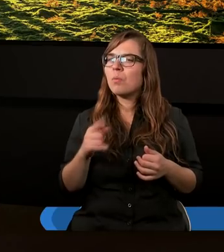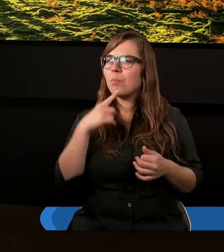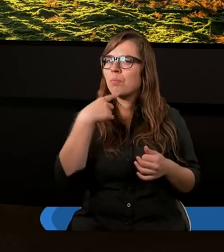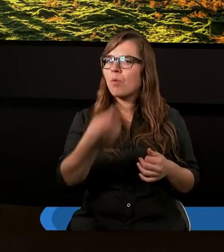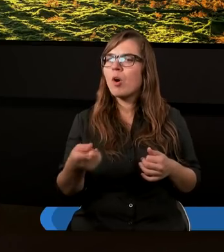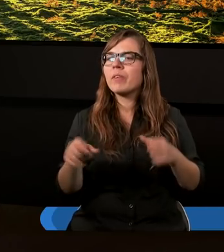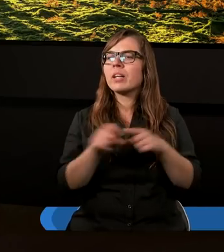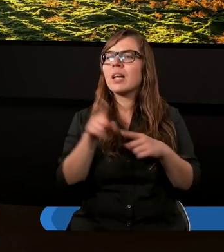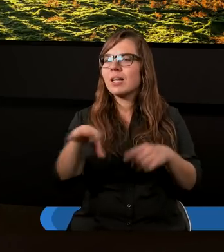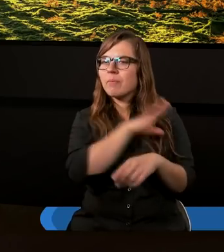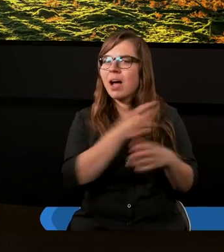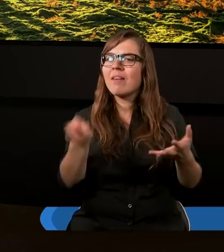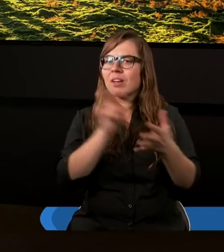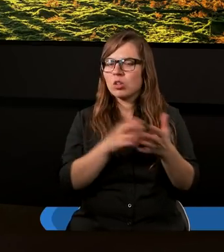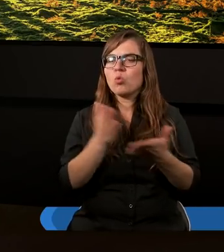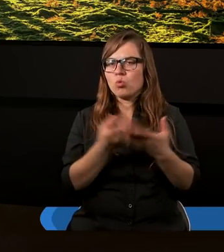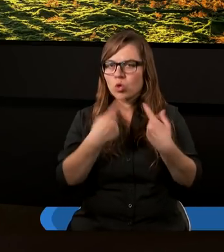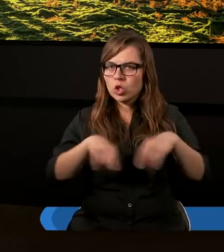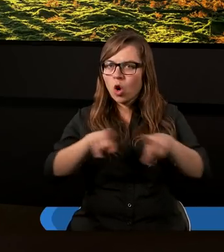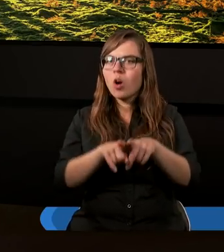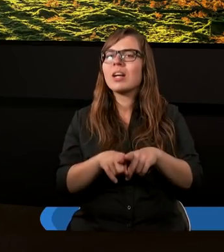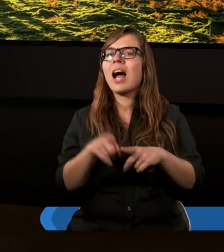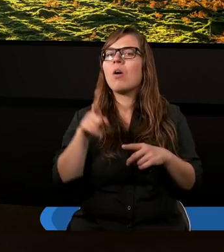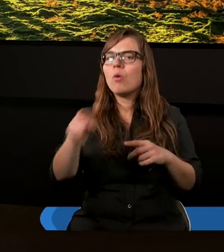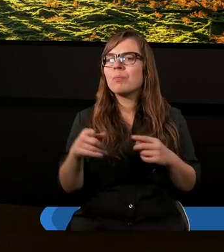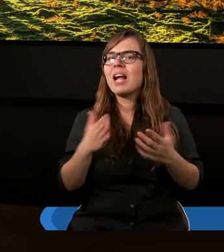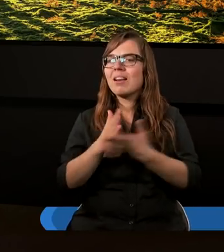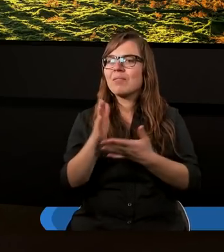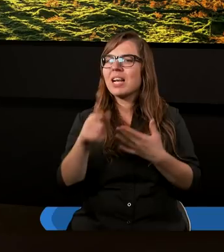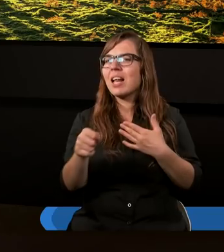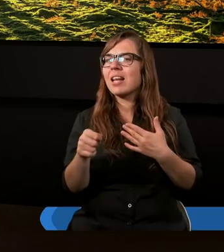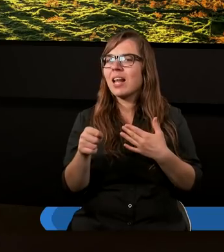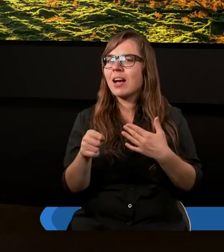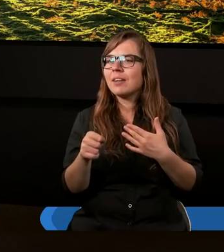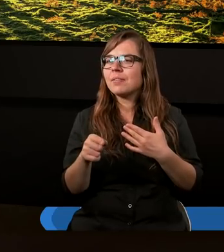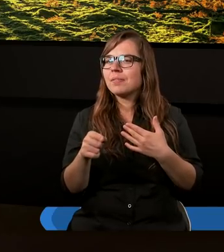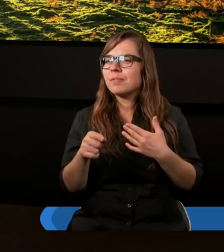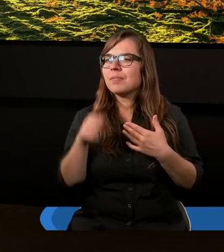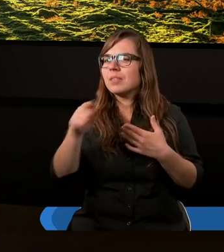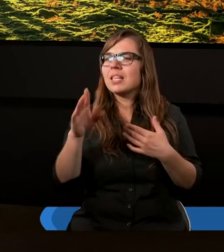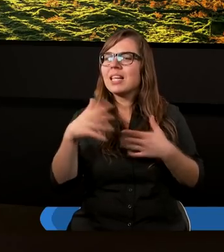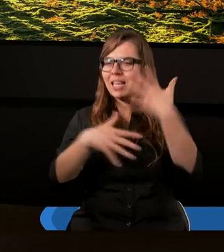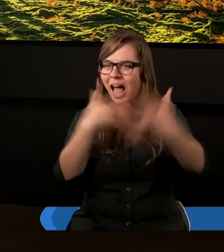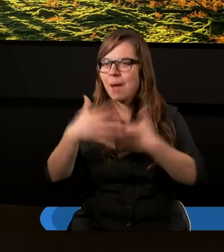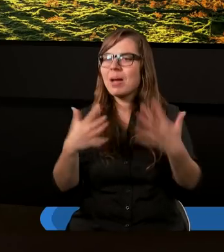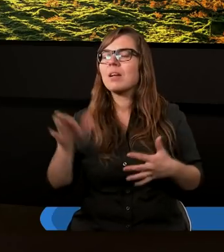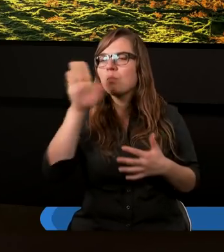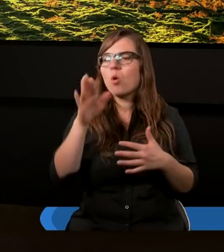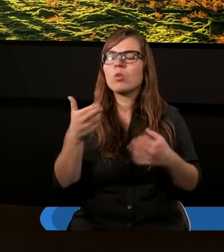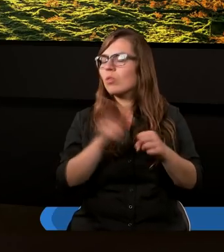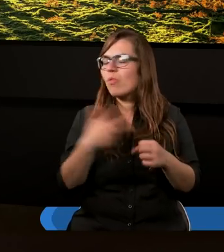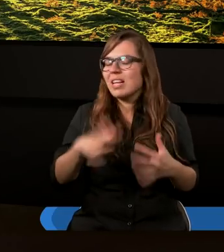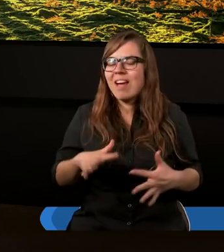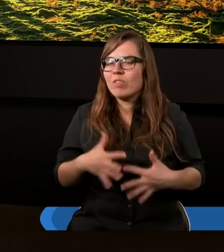powiadając, że zmartwychwstanie już się dokonało, przez co podważają wiarę niektórych. Wszakże fundament Boży stoi